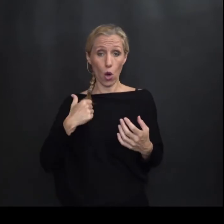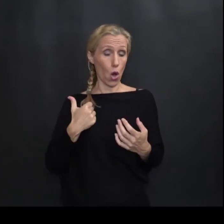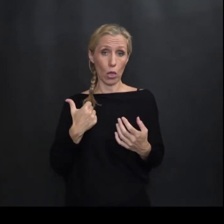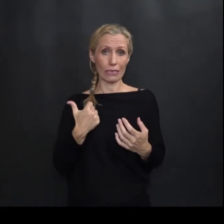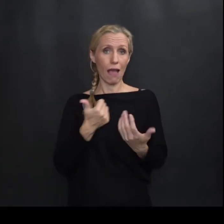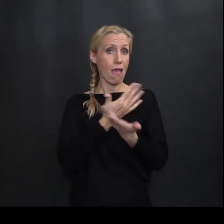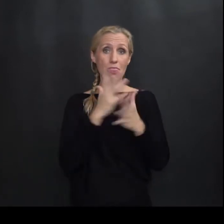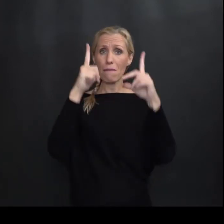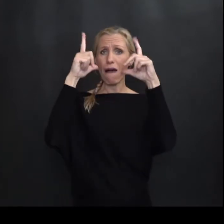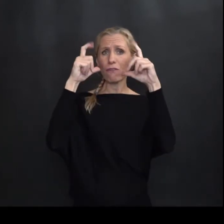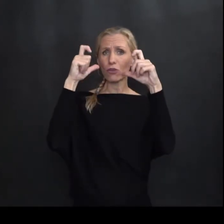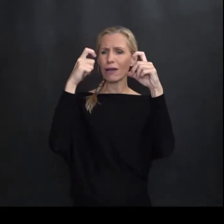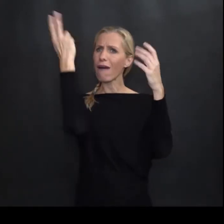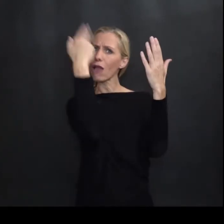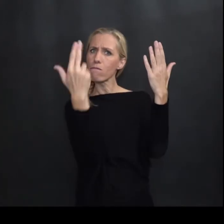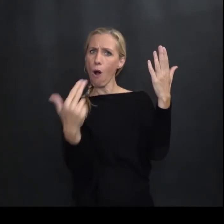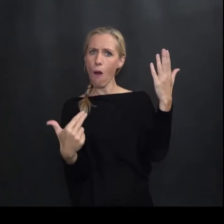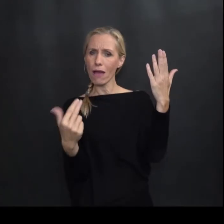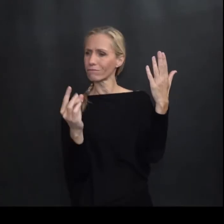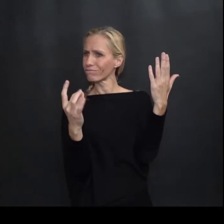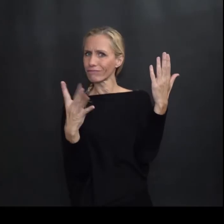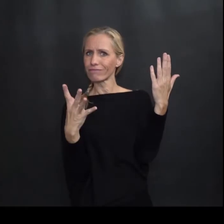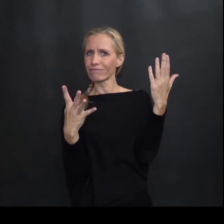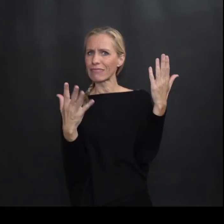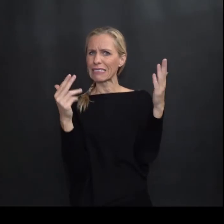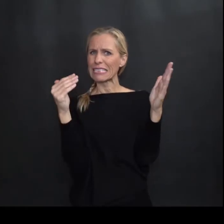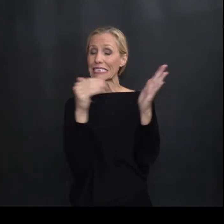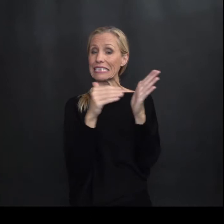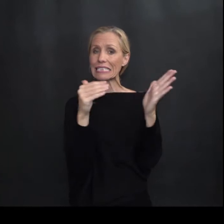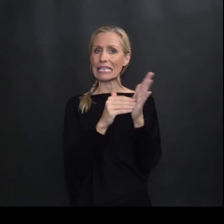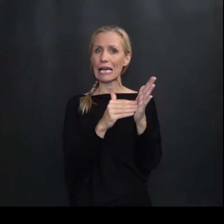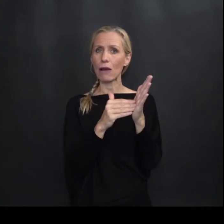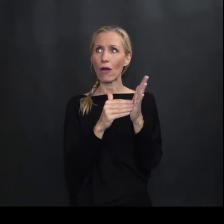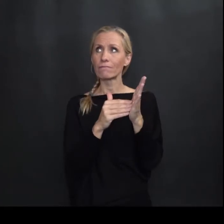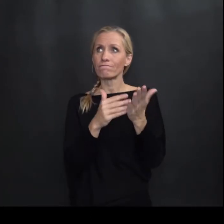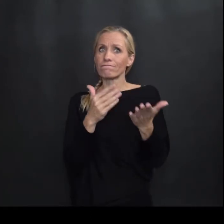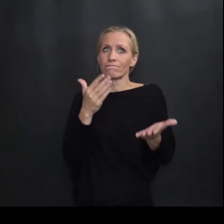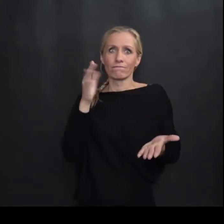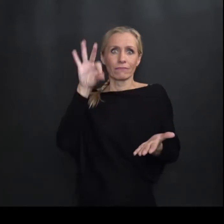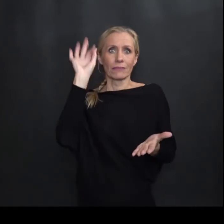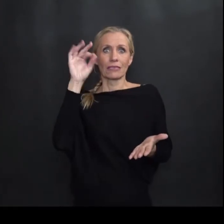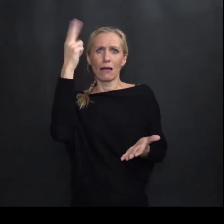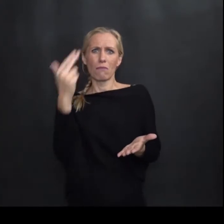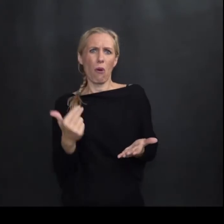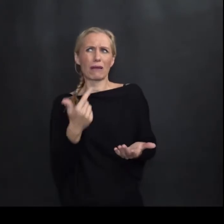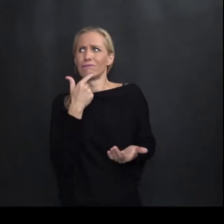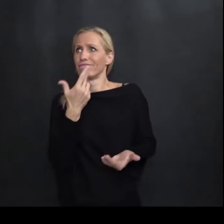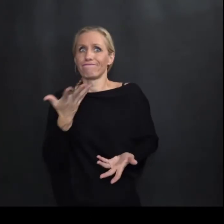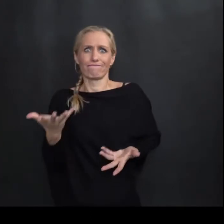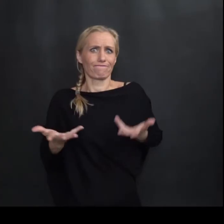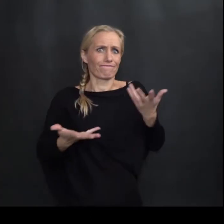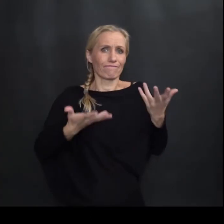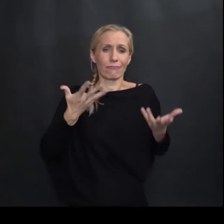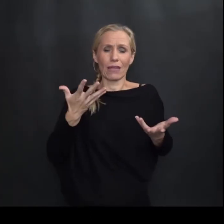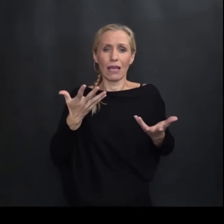godine Nisu postojale Kolor fotografije I vi ste trebali Sa odrediti Bili su nekakvi retuši I